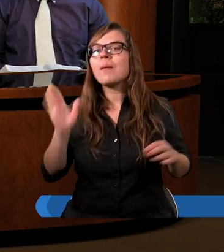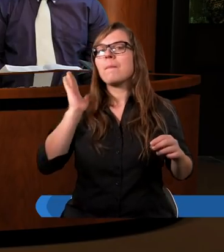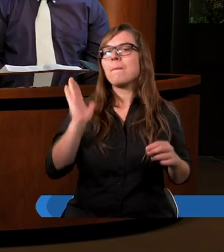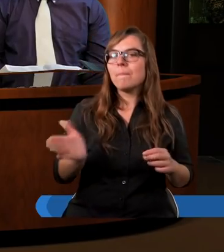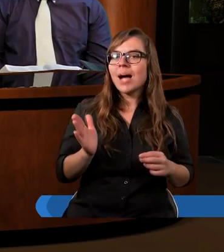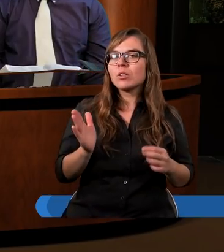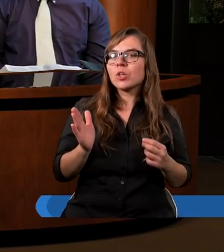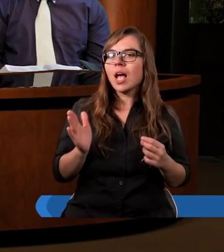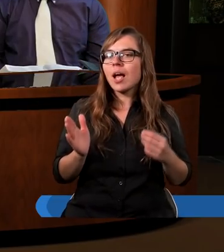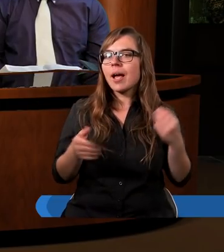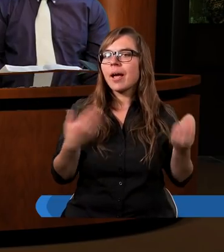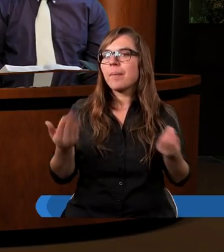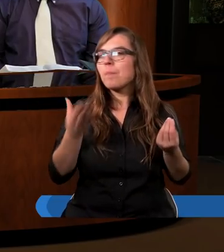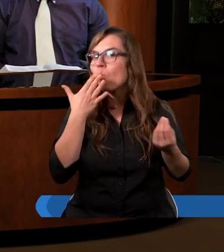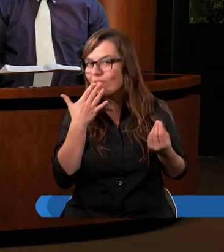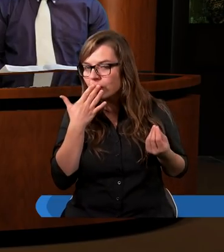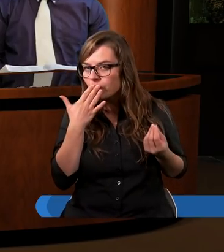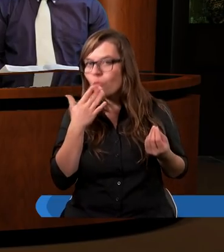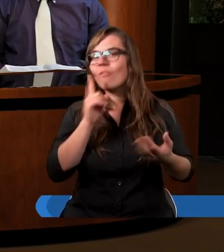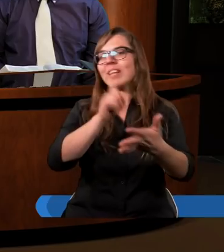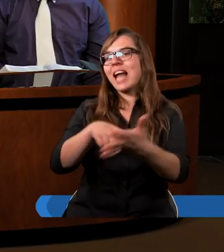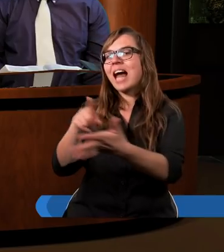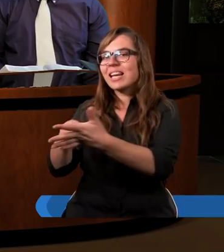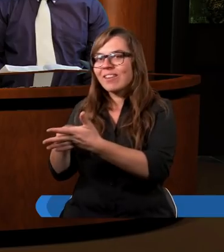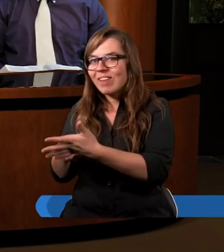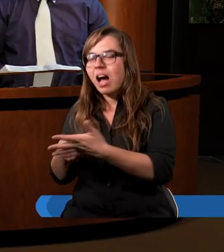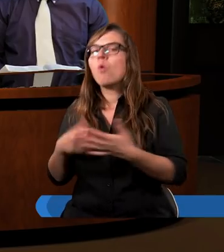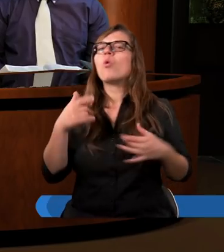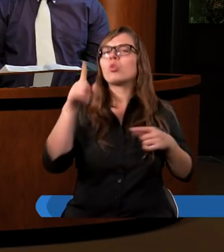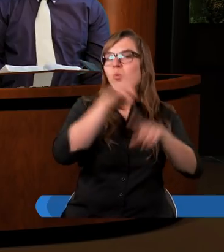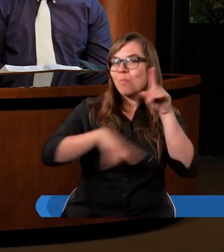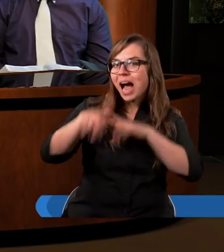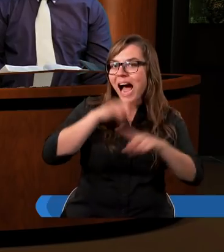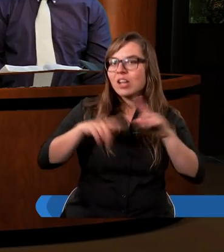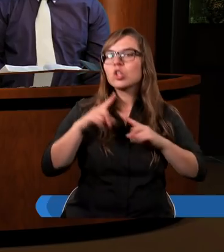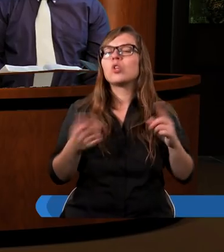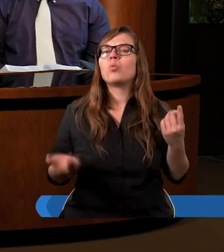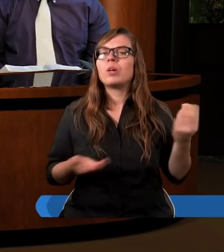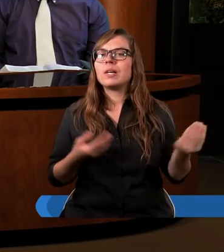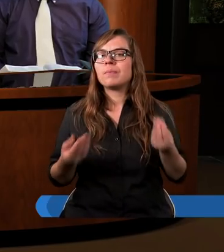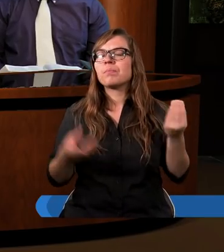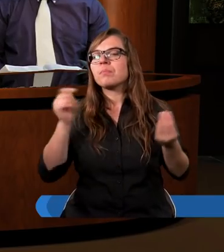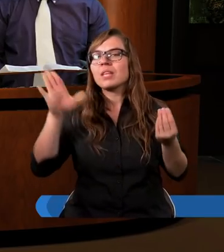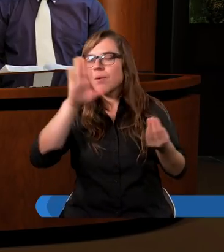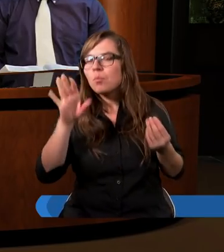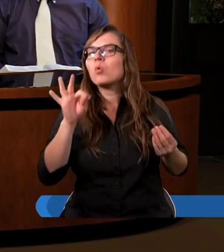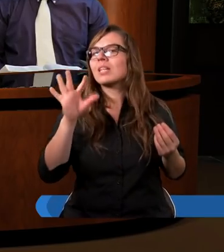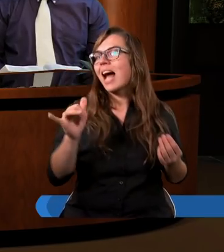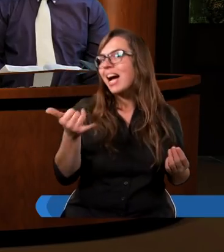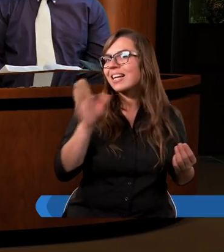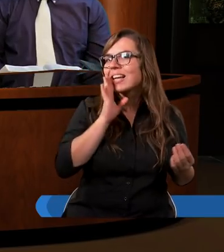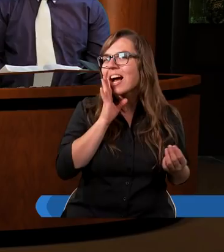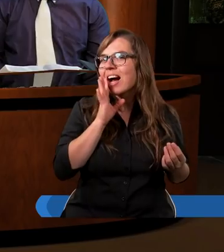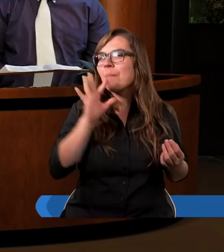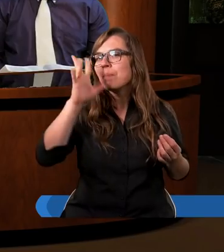mówił, wskazywał, płomaczył, że Bóg tak, jak to